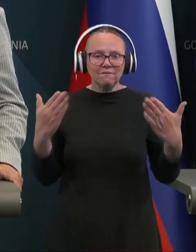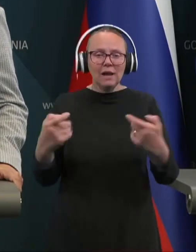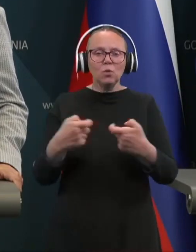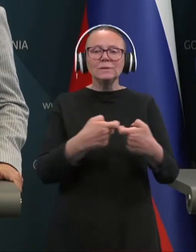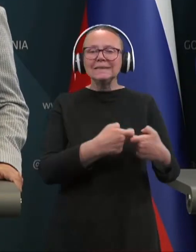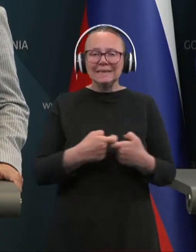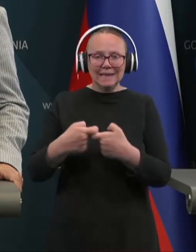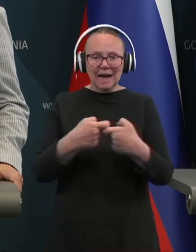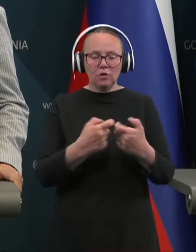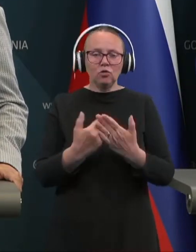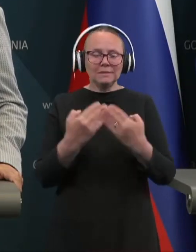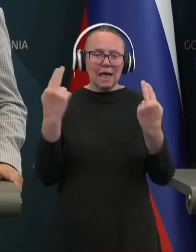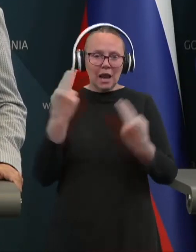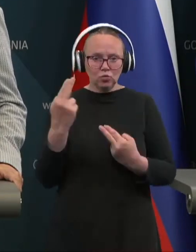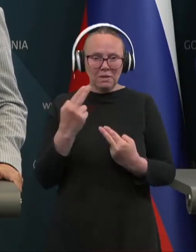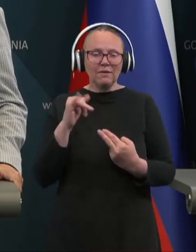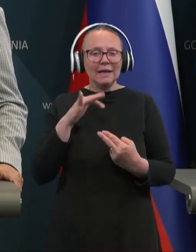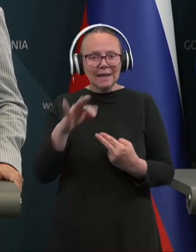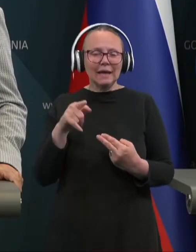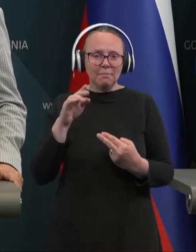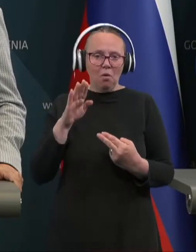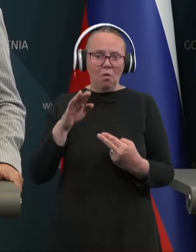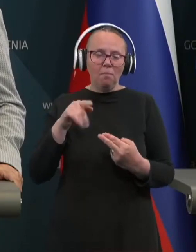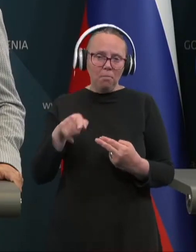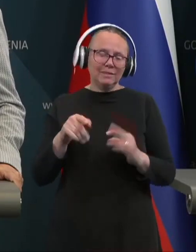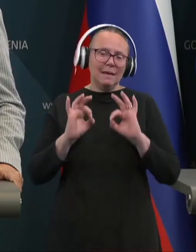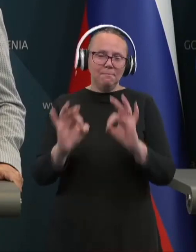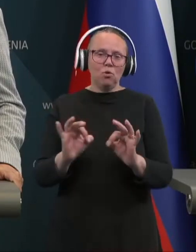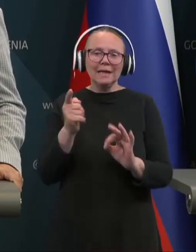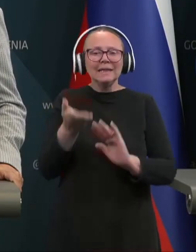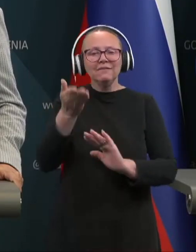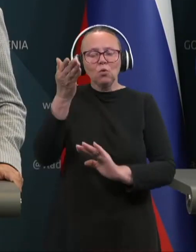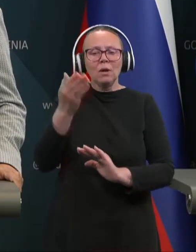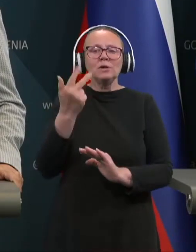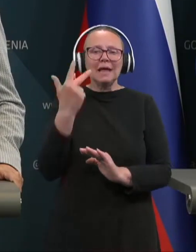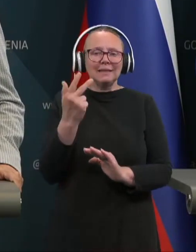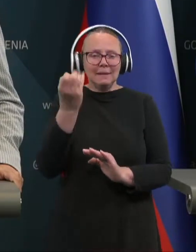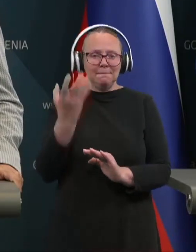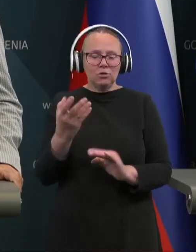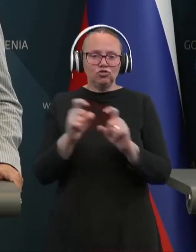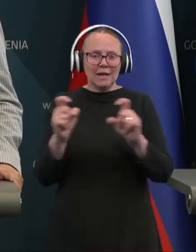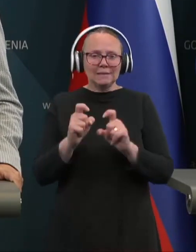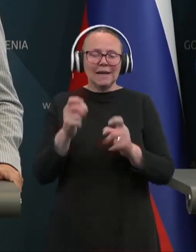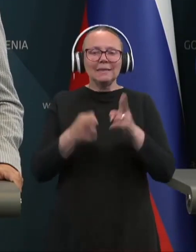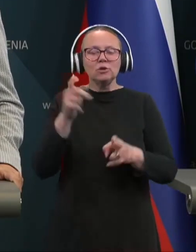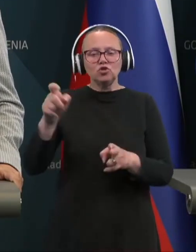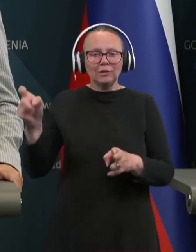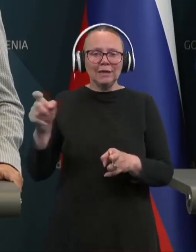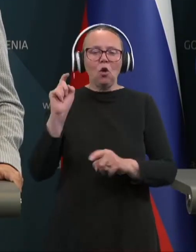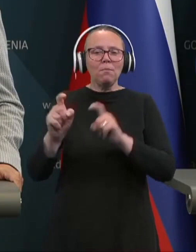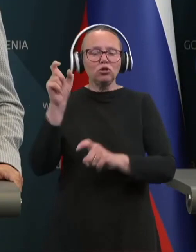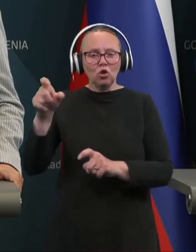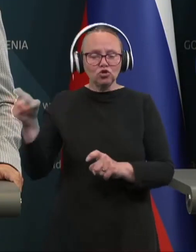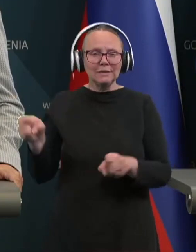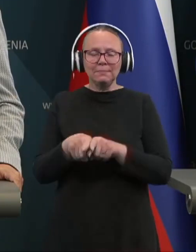razumevanje, da gremo po tej poti in zvišujemo za tri plačne razrede sodnikom in tožilcem. In